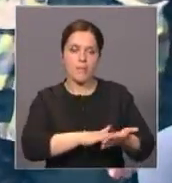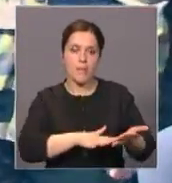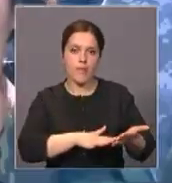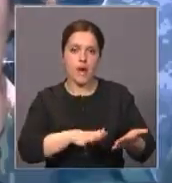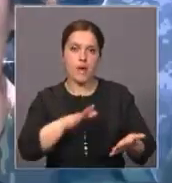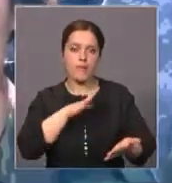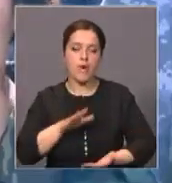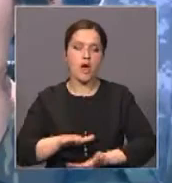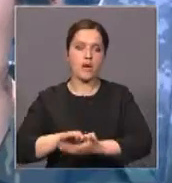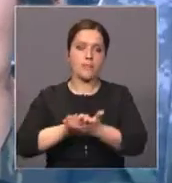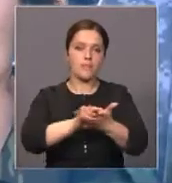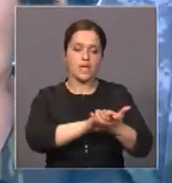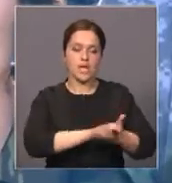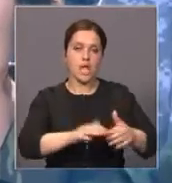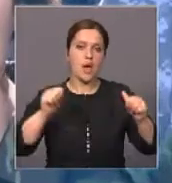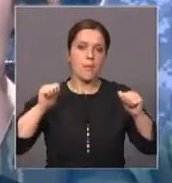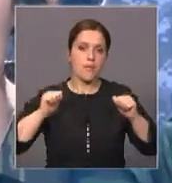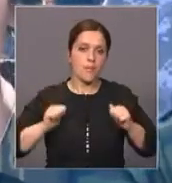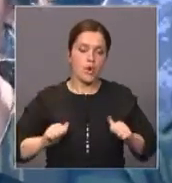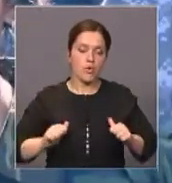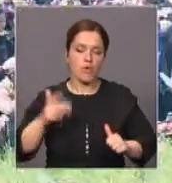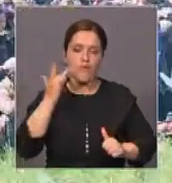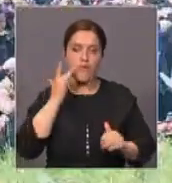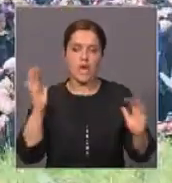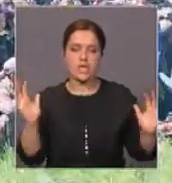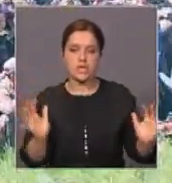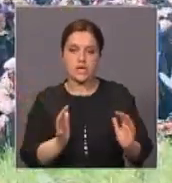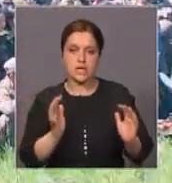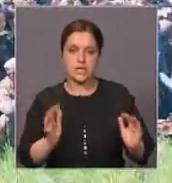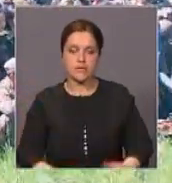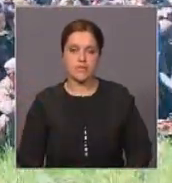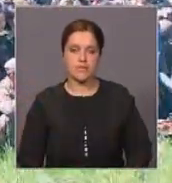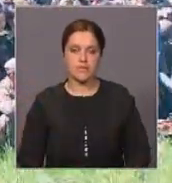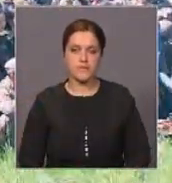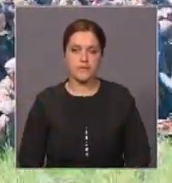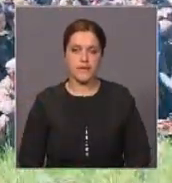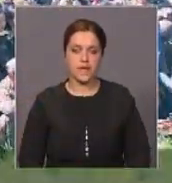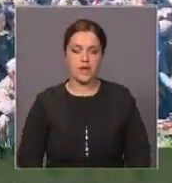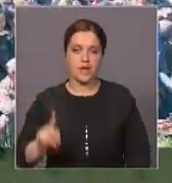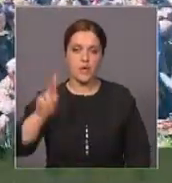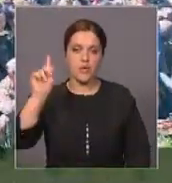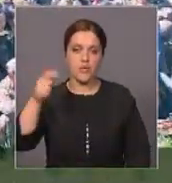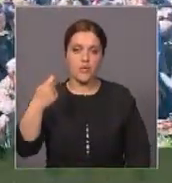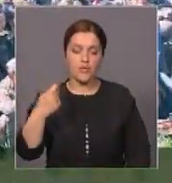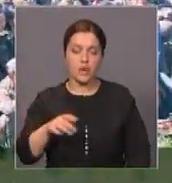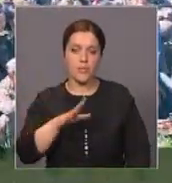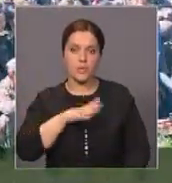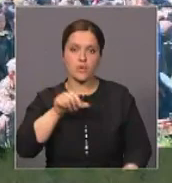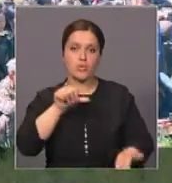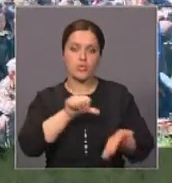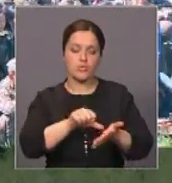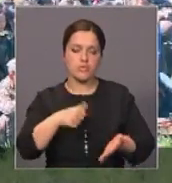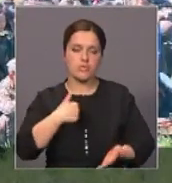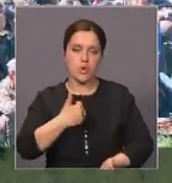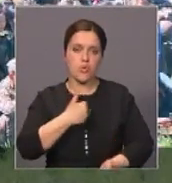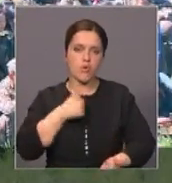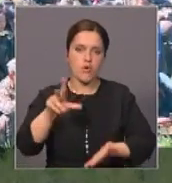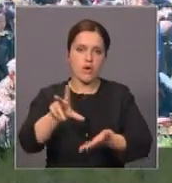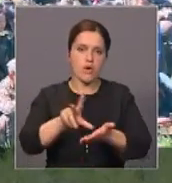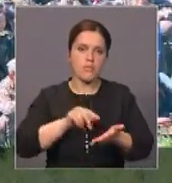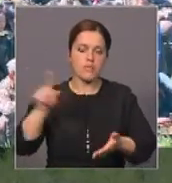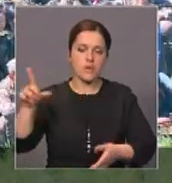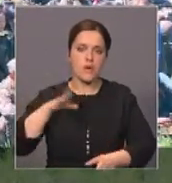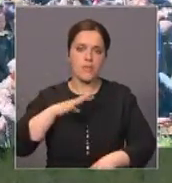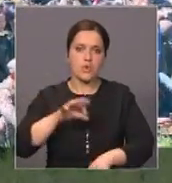этот мир, покой всегда сохранился. Ветераны для нас пример для подражания. То, что они проливали